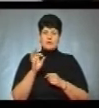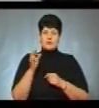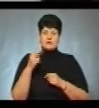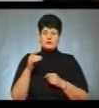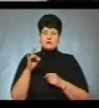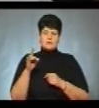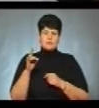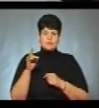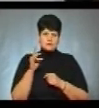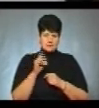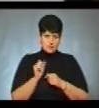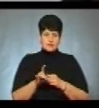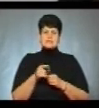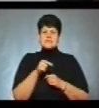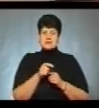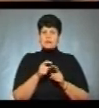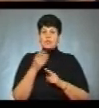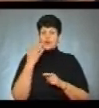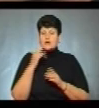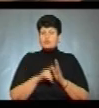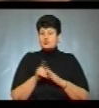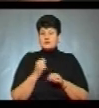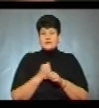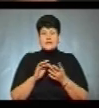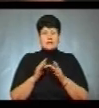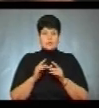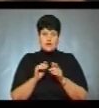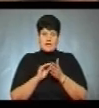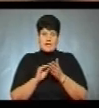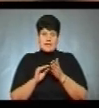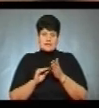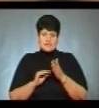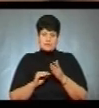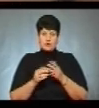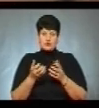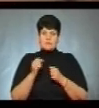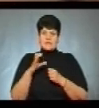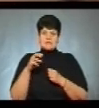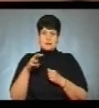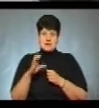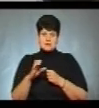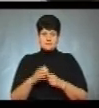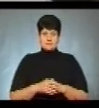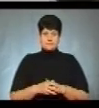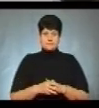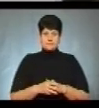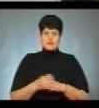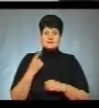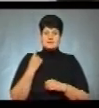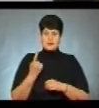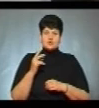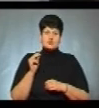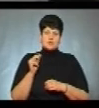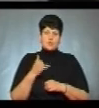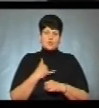За її словами, коли запрацюють електронні рецепти, пацієнти отримають смс-повідомлення. «З першого числа в